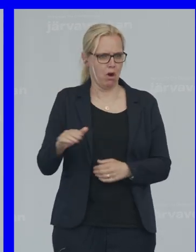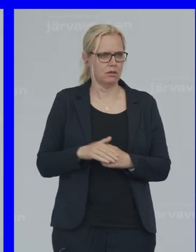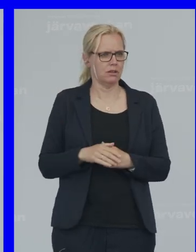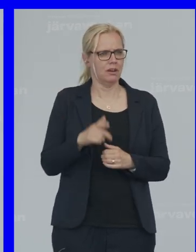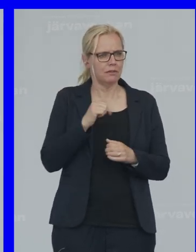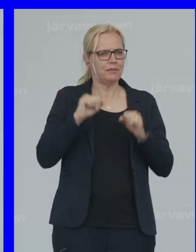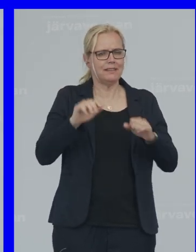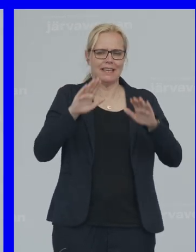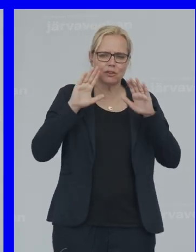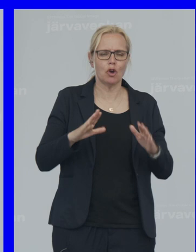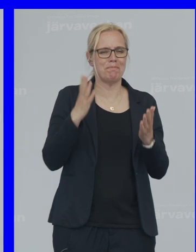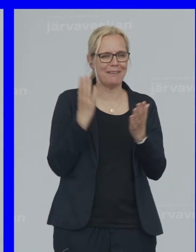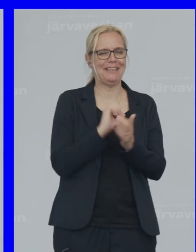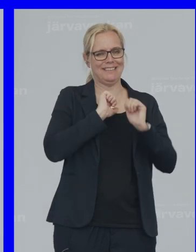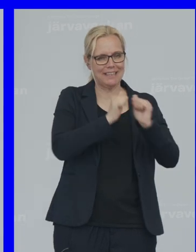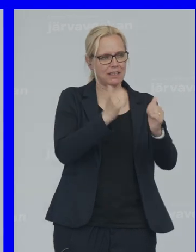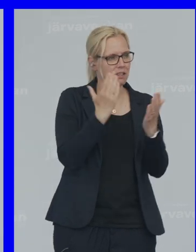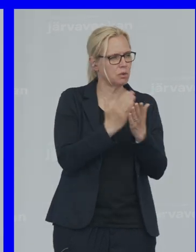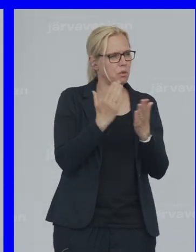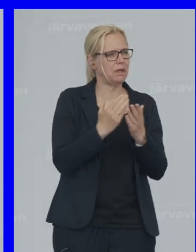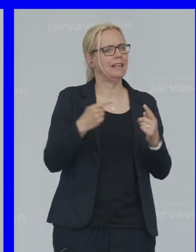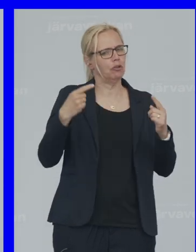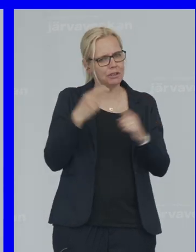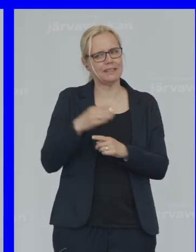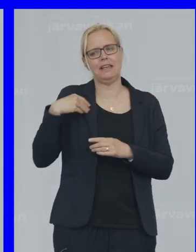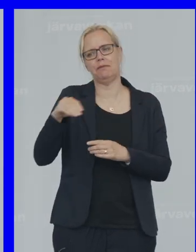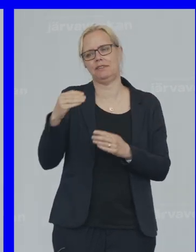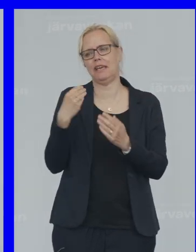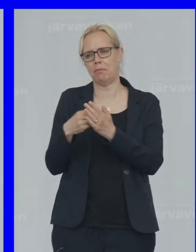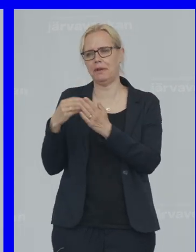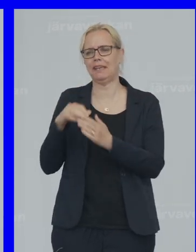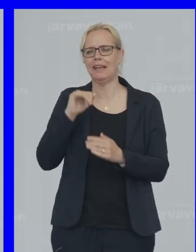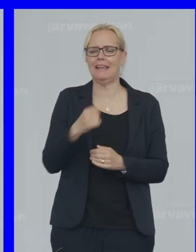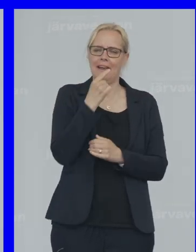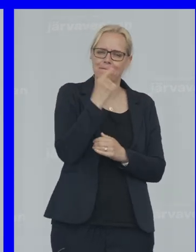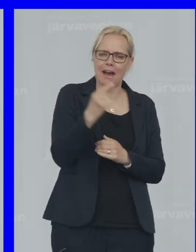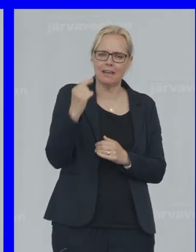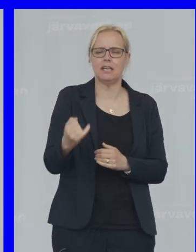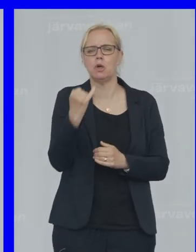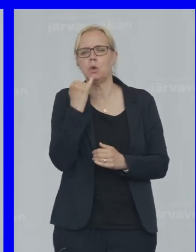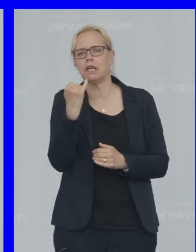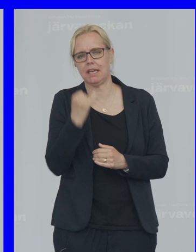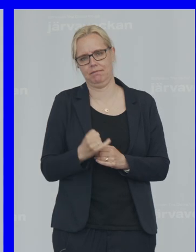stoppa vinstjakten I skolan Och istället Investera pengarna I varenda unge